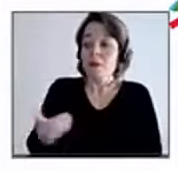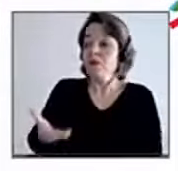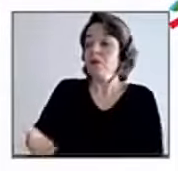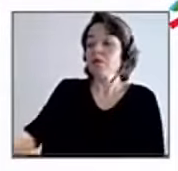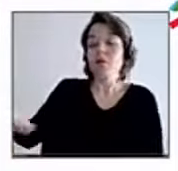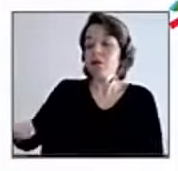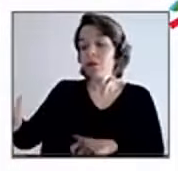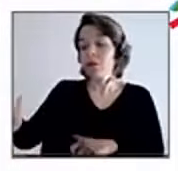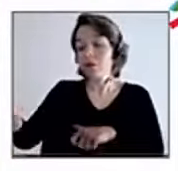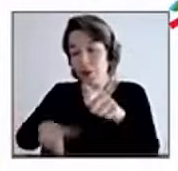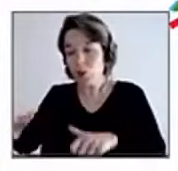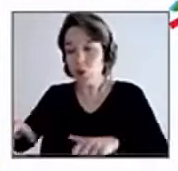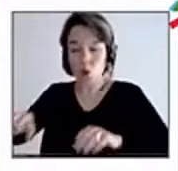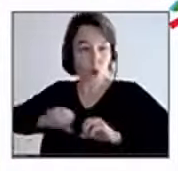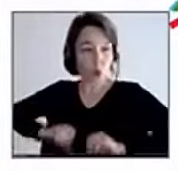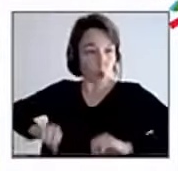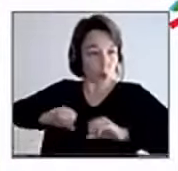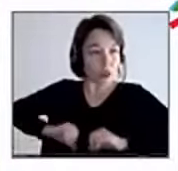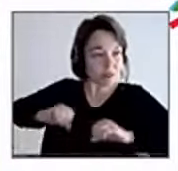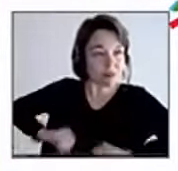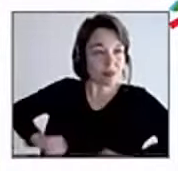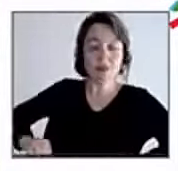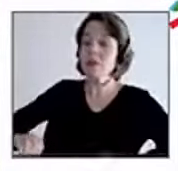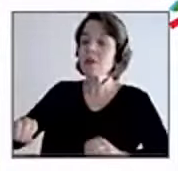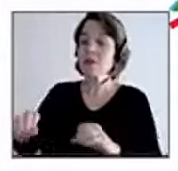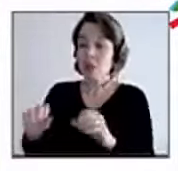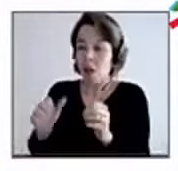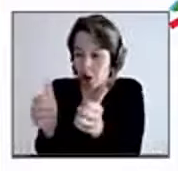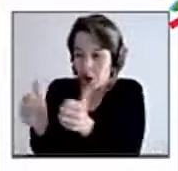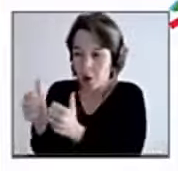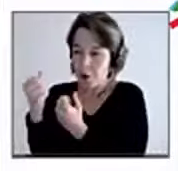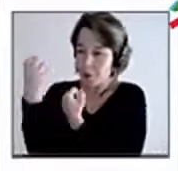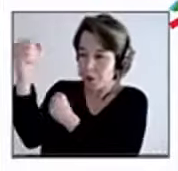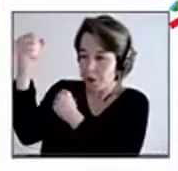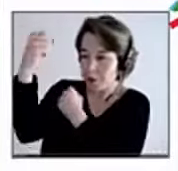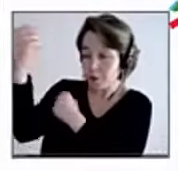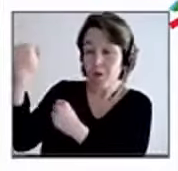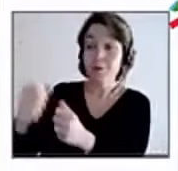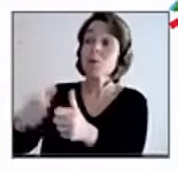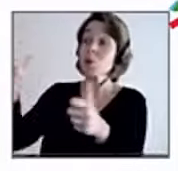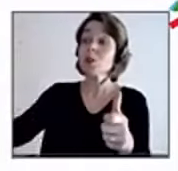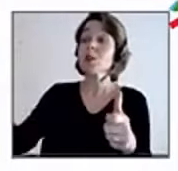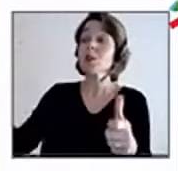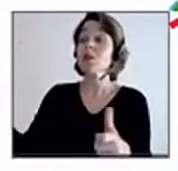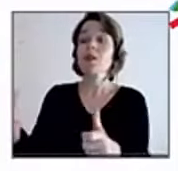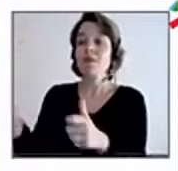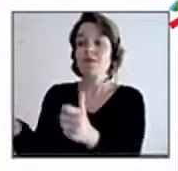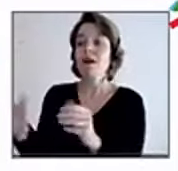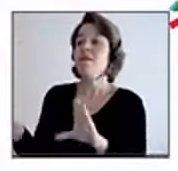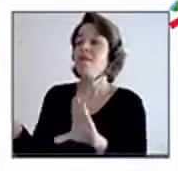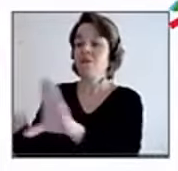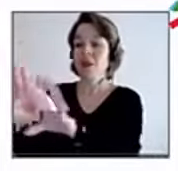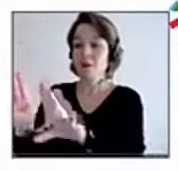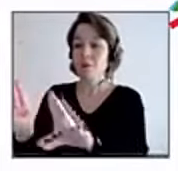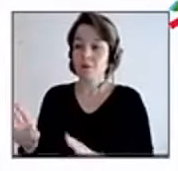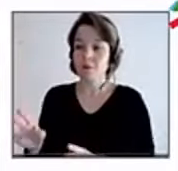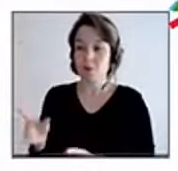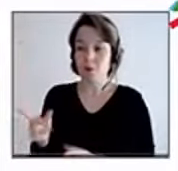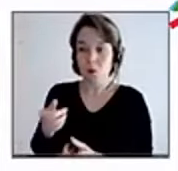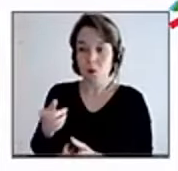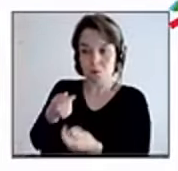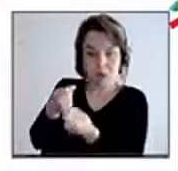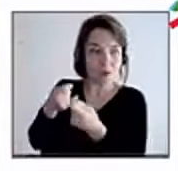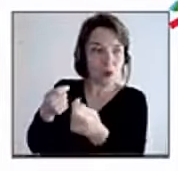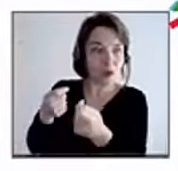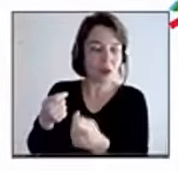solidaires devant l'usine, c'est quand l'usine menace de fermer. Donc, la menace, ce n pas négatif de dire ça. Maintenant, dès qu'on dit quelque chose qui concerne une